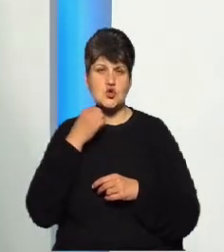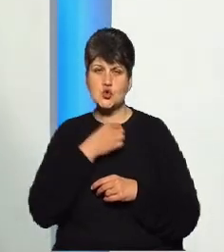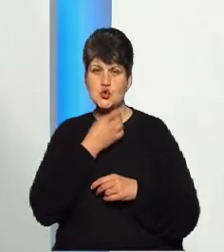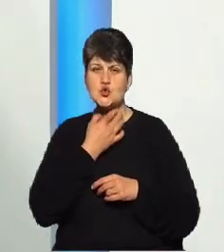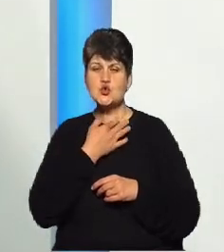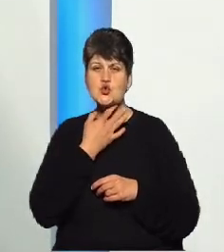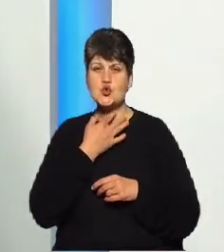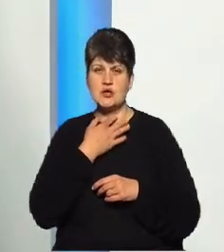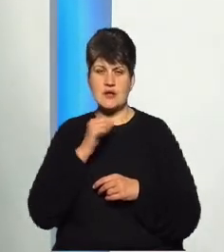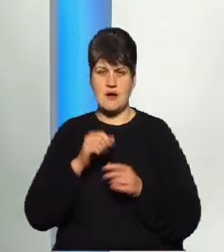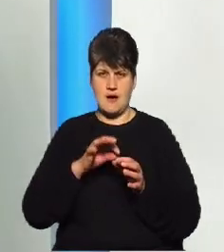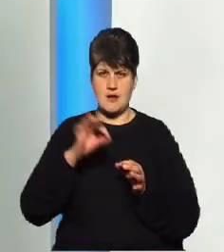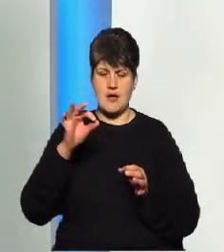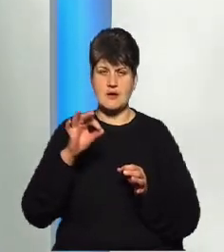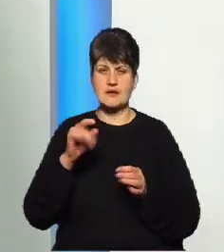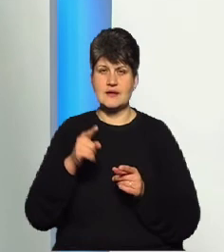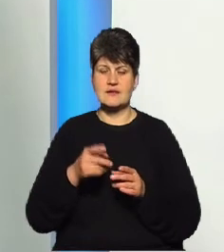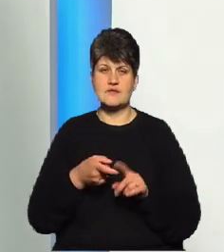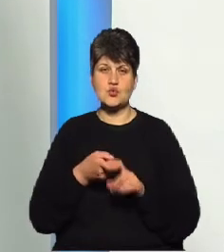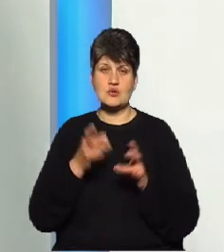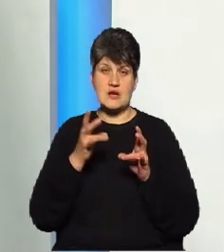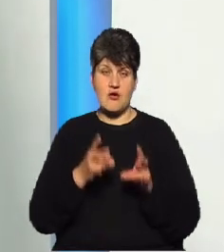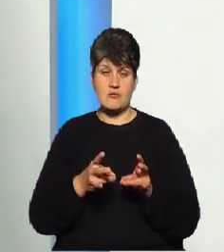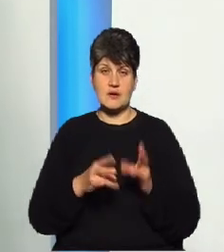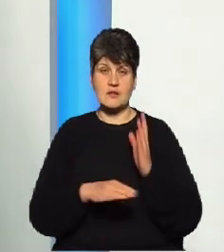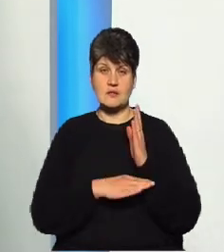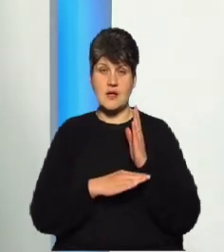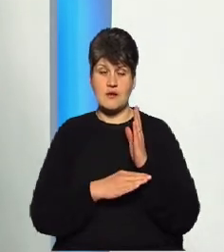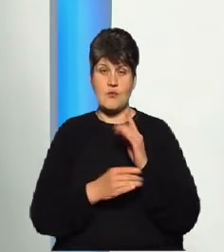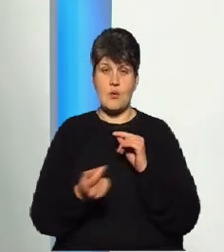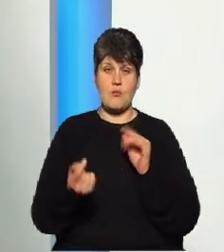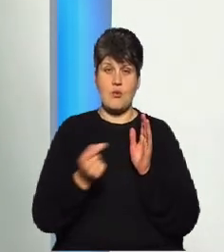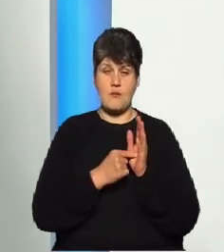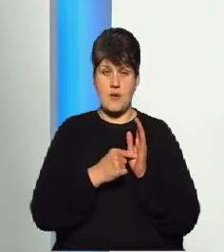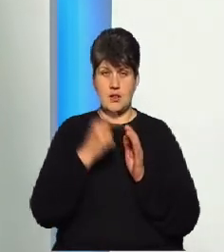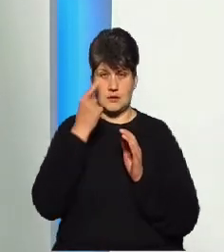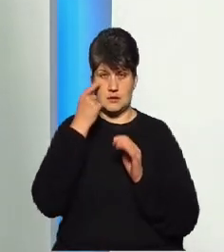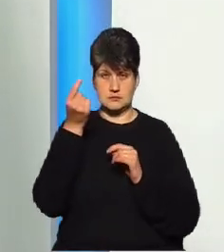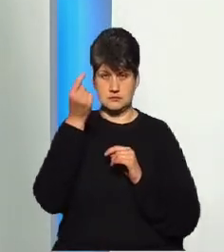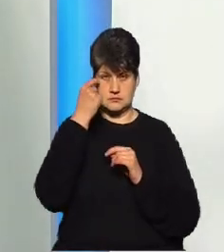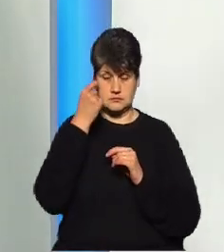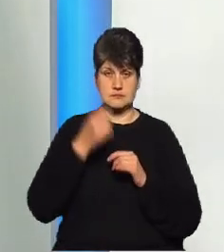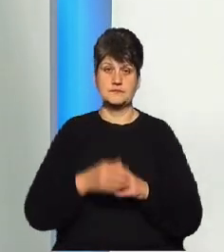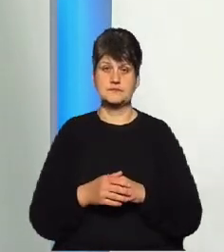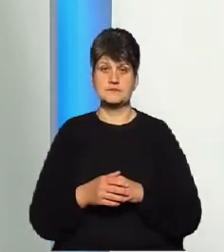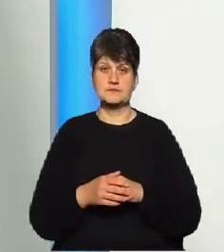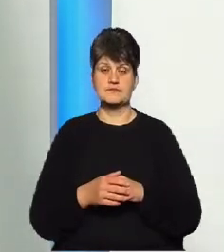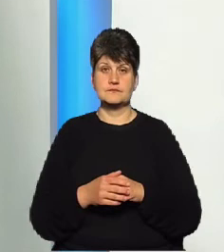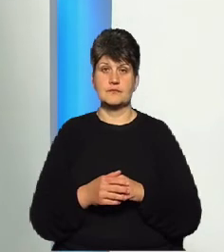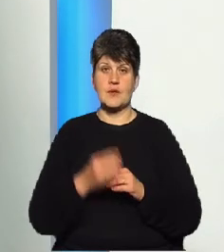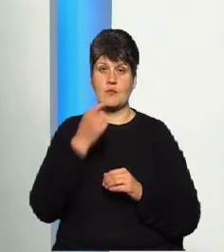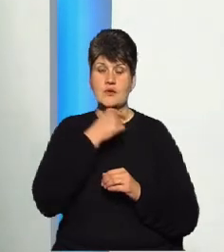де внаслідок травми деревом боко потрапив великий кусок деревини і поранив сонну артерію. Там утворилася